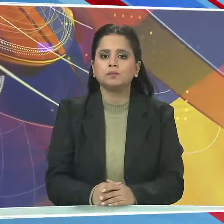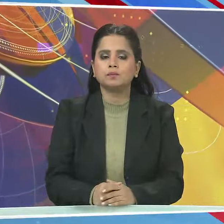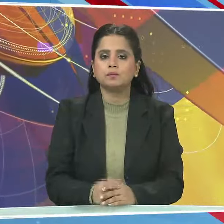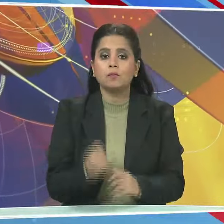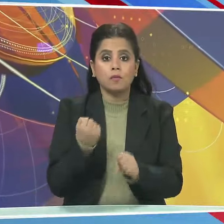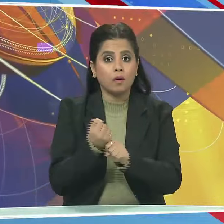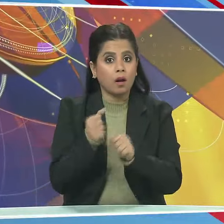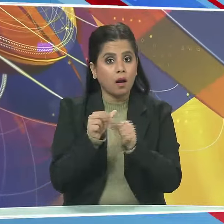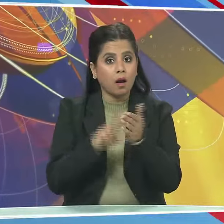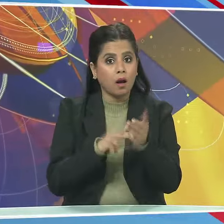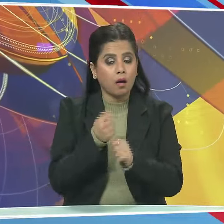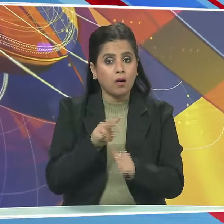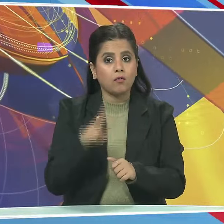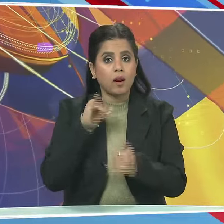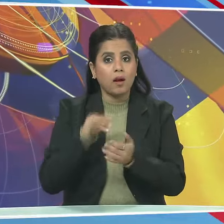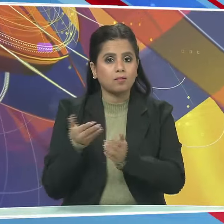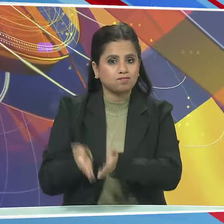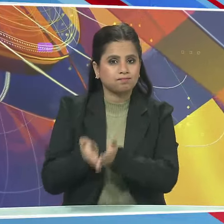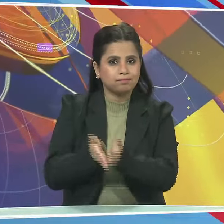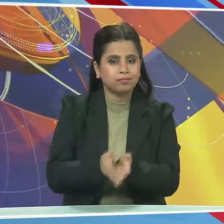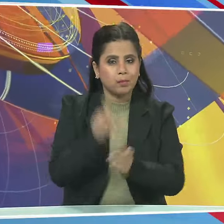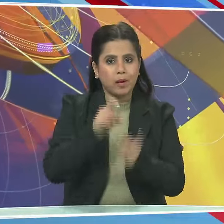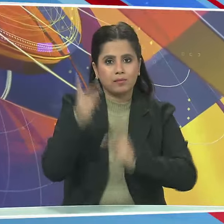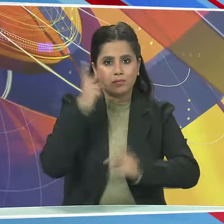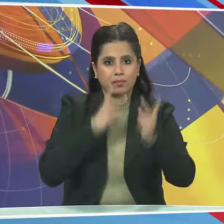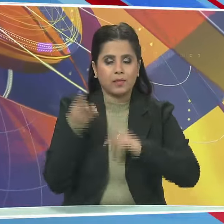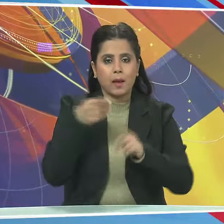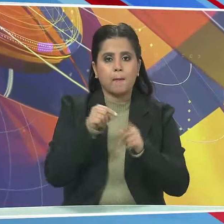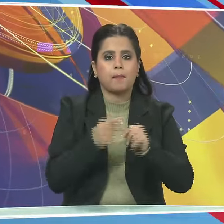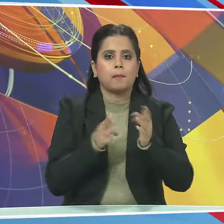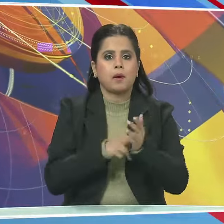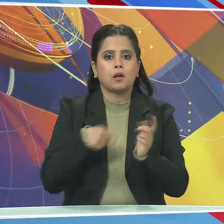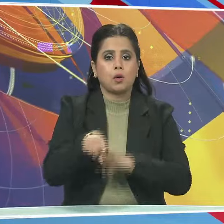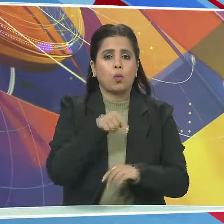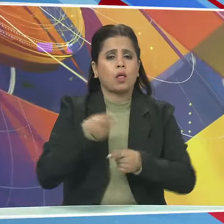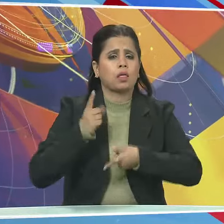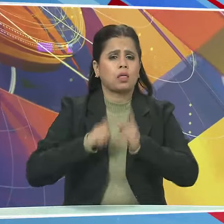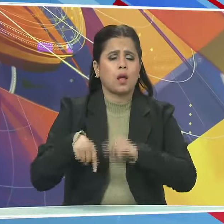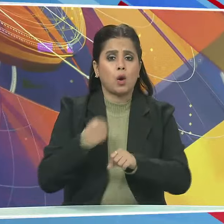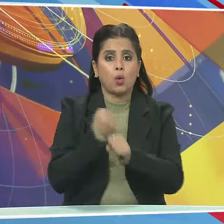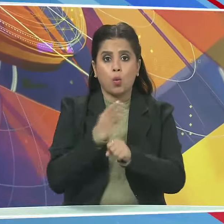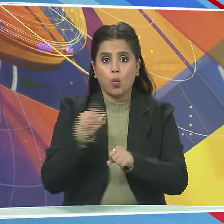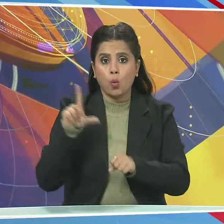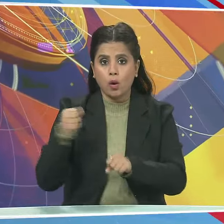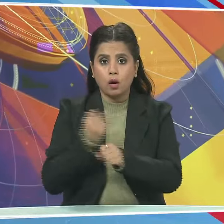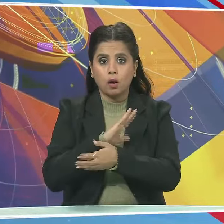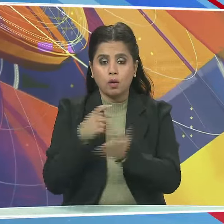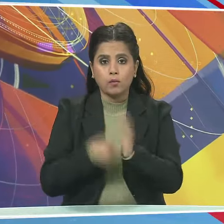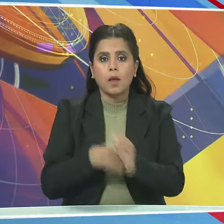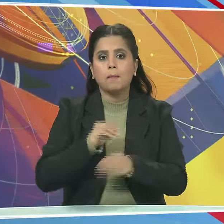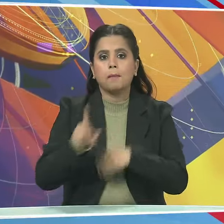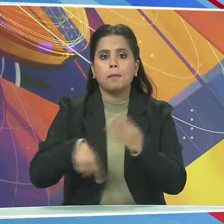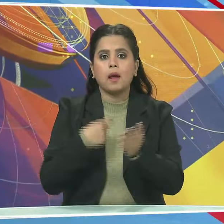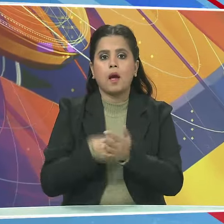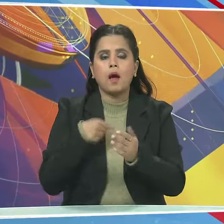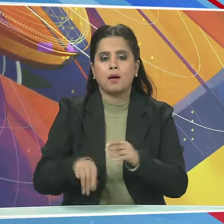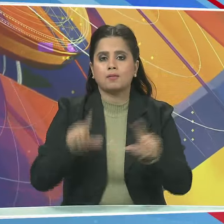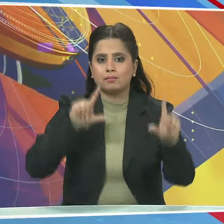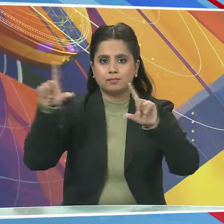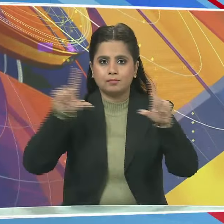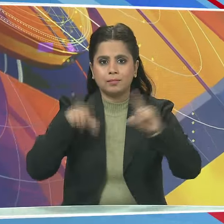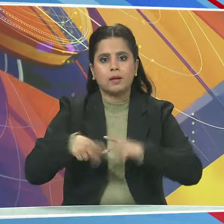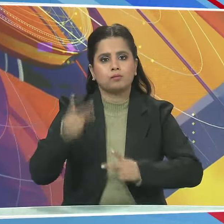गंगा विलास से पतना पहुचे सैलानियों ने आज पतना के अतेहासिक गोलघर और बिहार म्यूजियम भ्रहमन किया